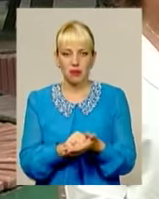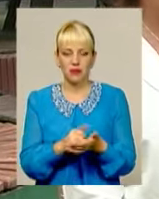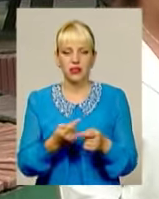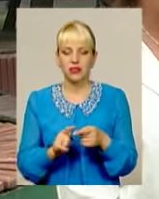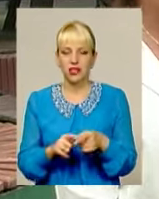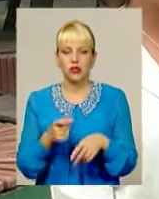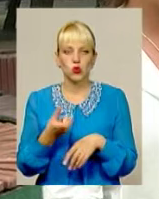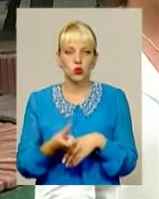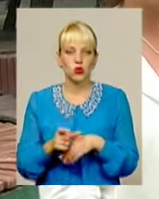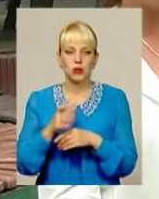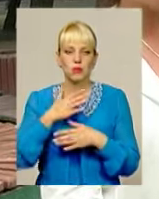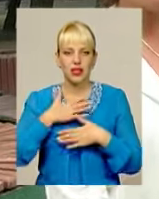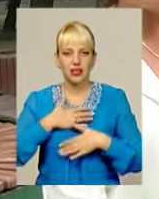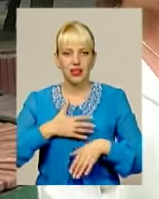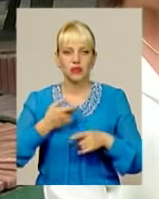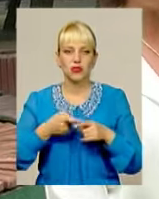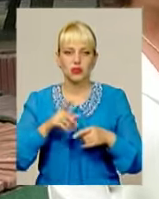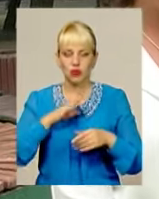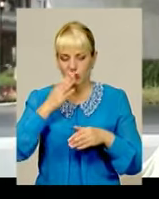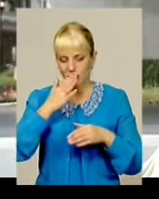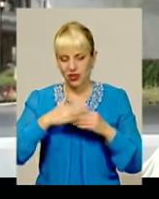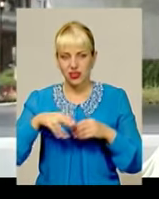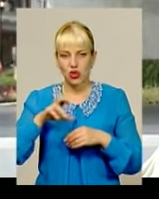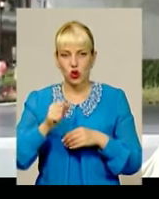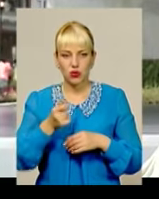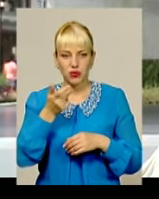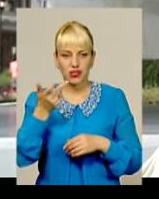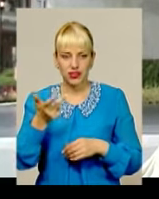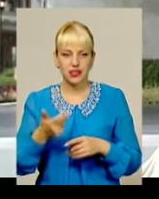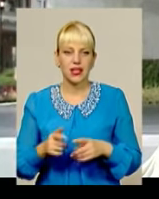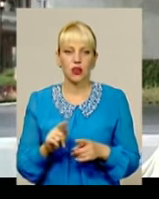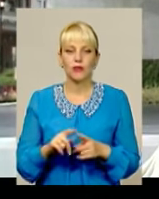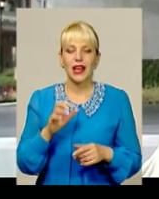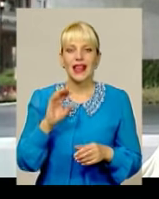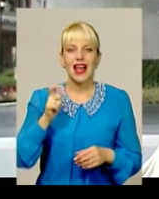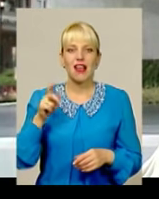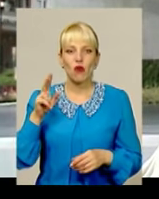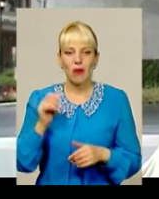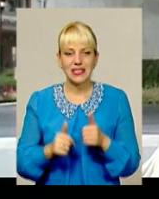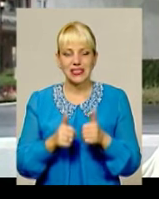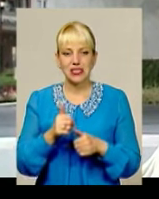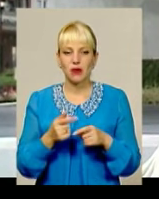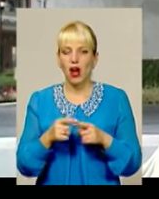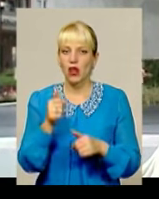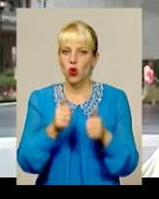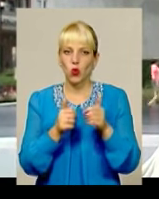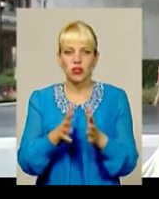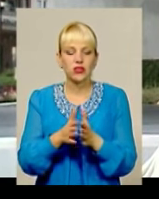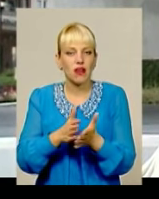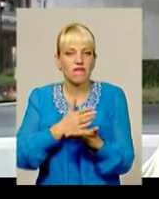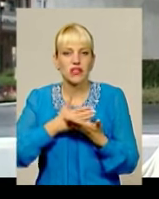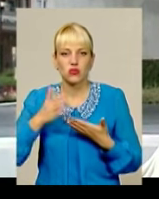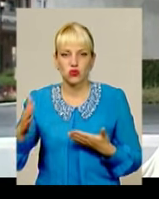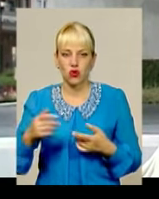дуже приємно, вони вже були дуже близько до підісталу. На європейських змаганнях конкуренція висока, та це лише додавало сил хмельницьким